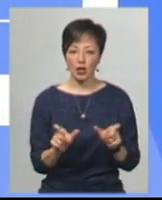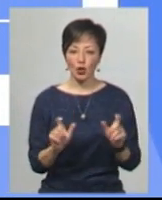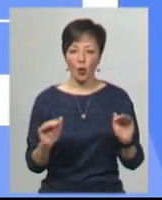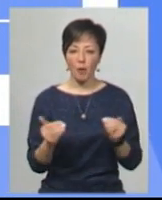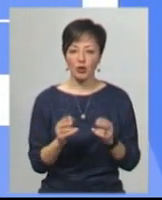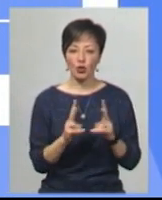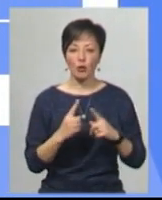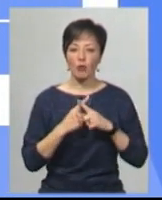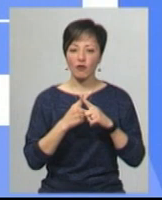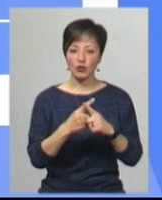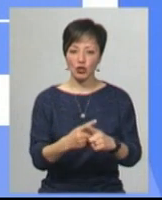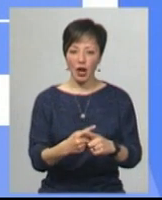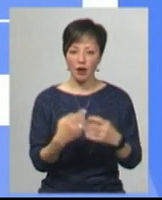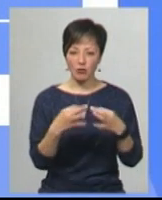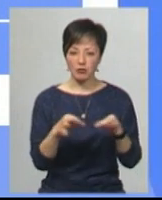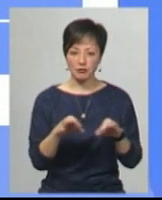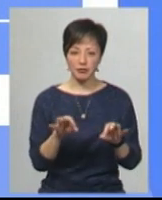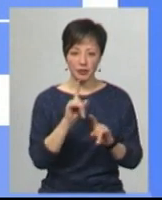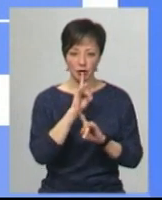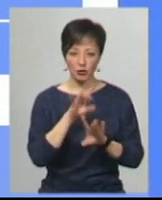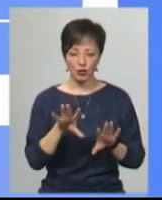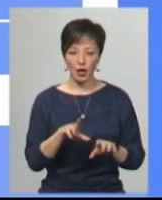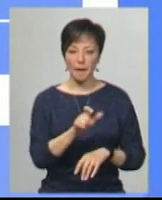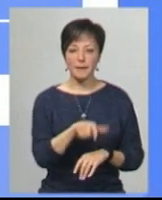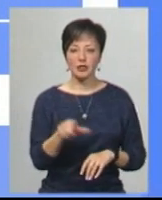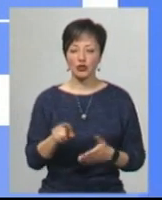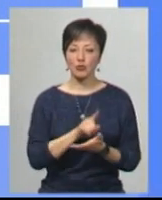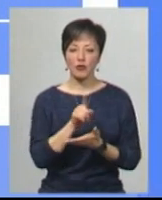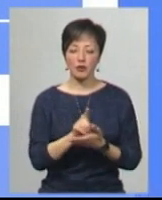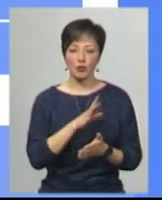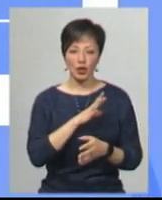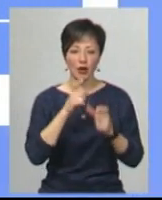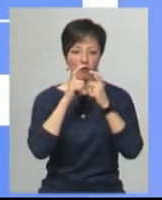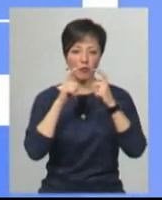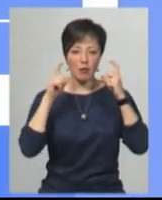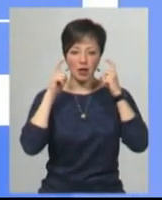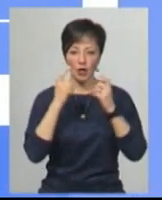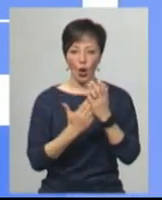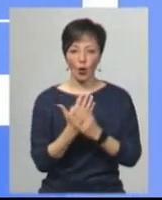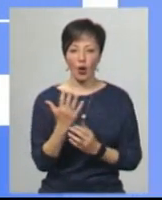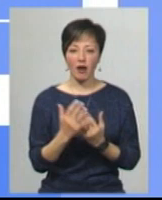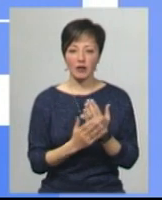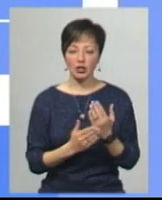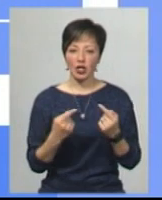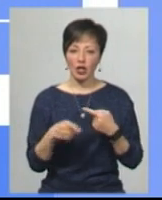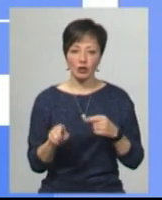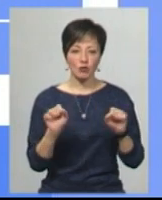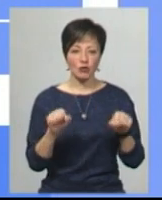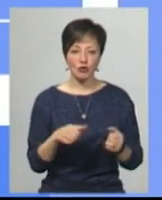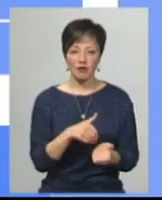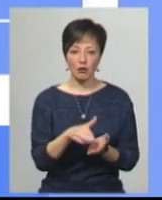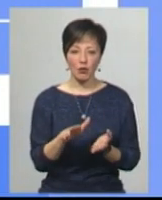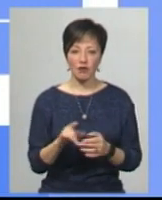тих, хто проводжає, до терміналів не пускатимуть. Пасажири зобов'язані бути у захисних масках та рукавичках. Інакше її можуть